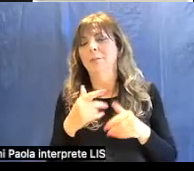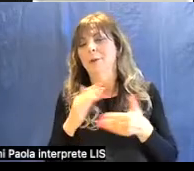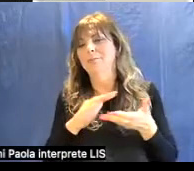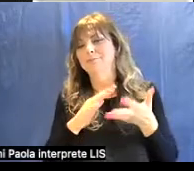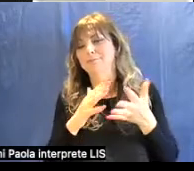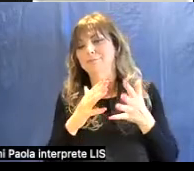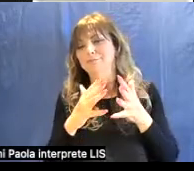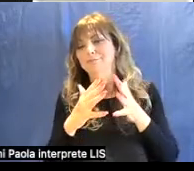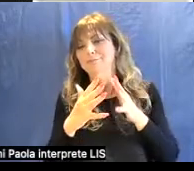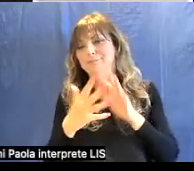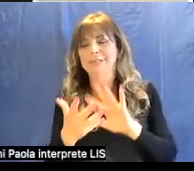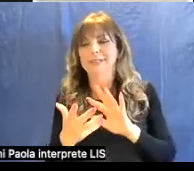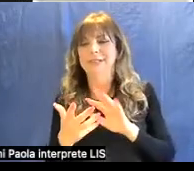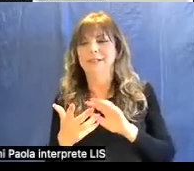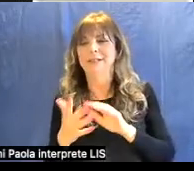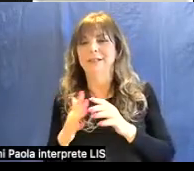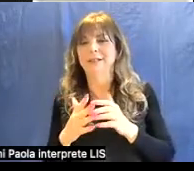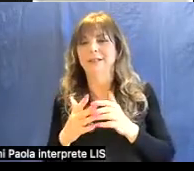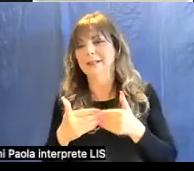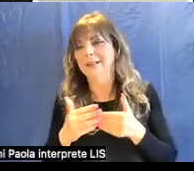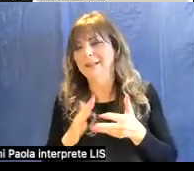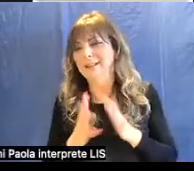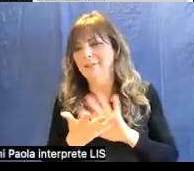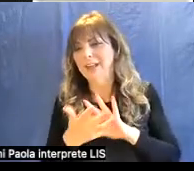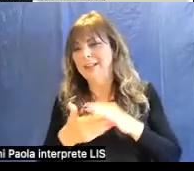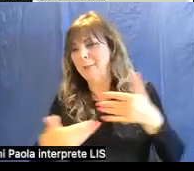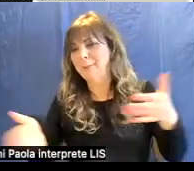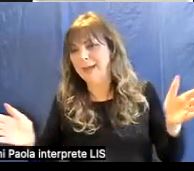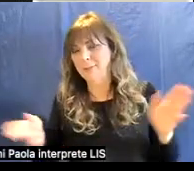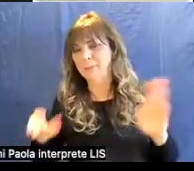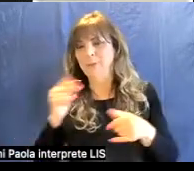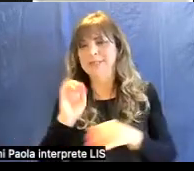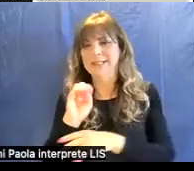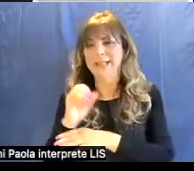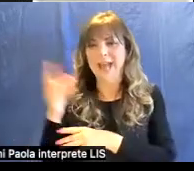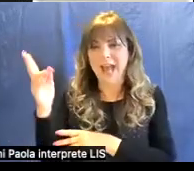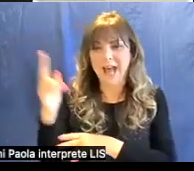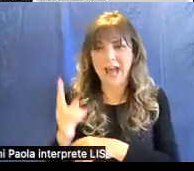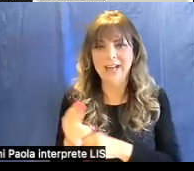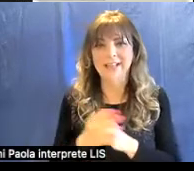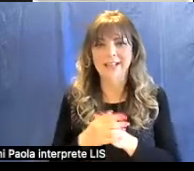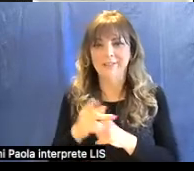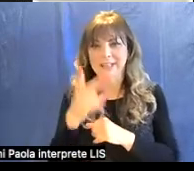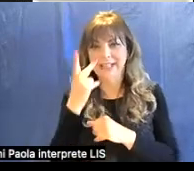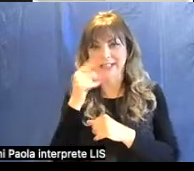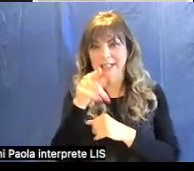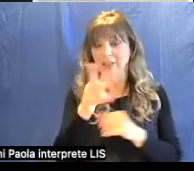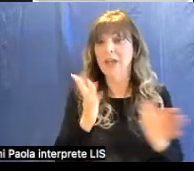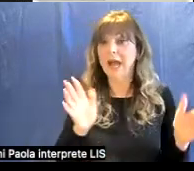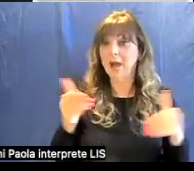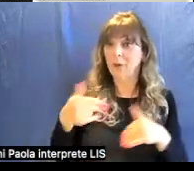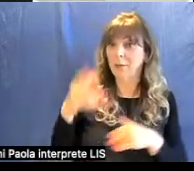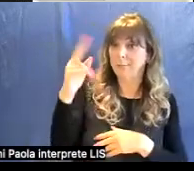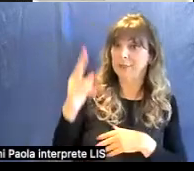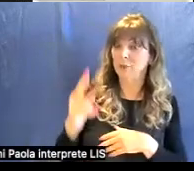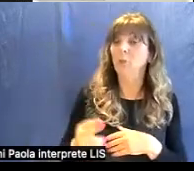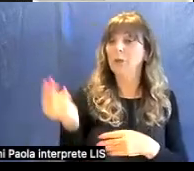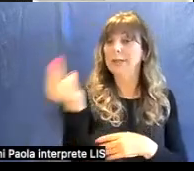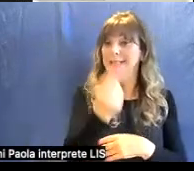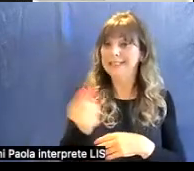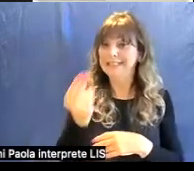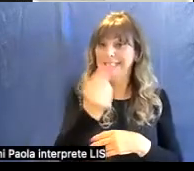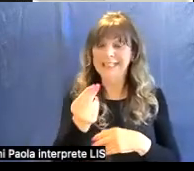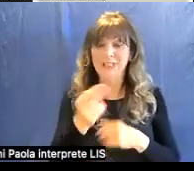luogo più aperto dove si insegnavano anche le arti. Come vedete, qui c'era un'aula di pittura e di disegno